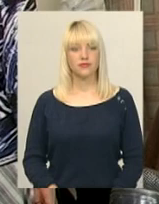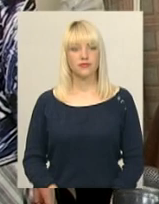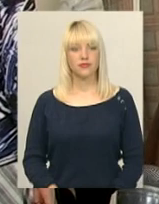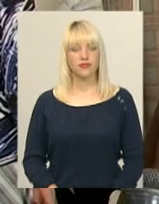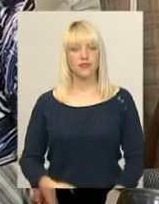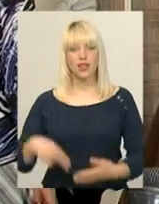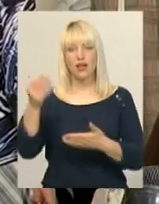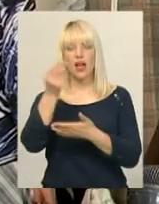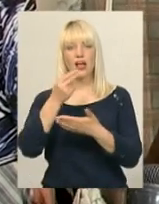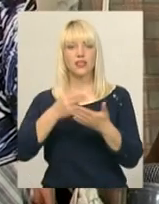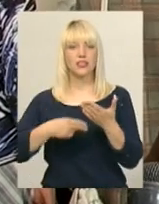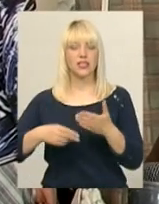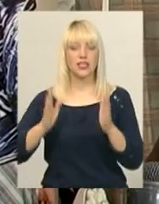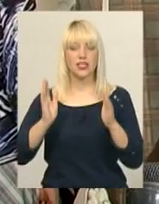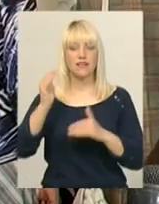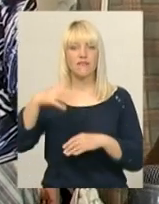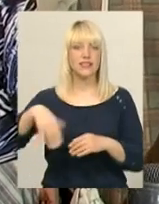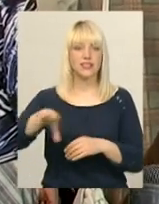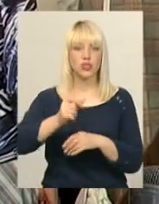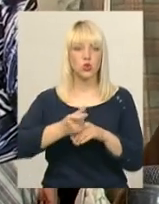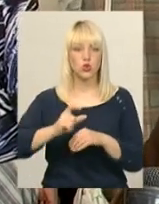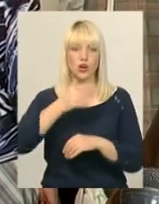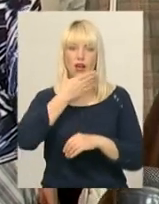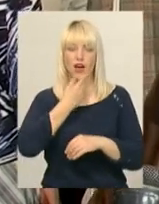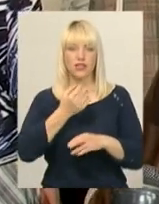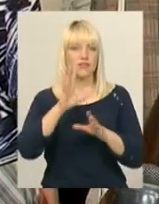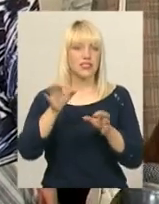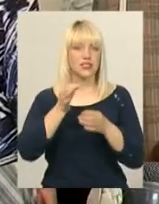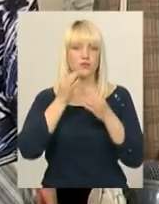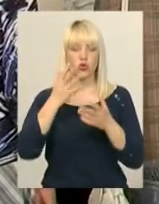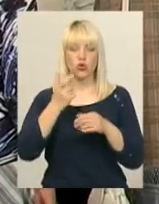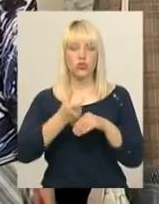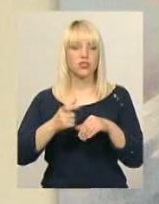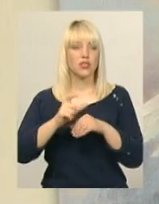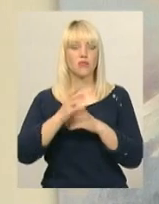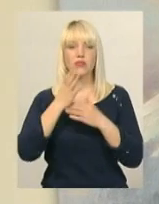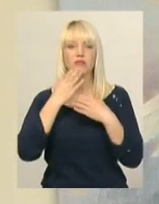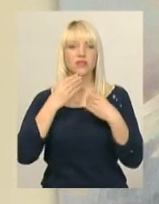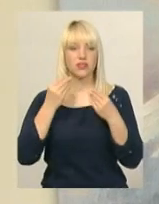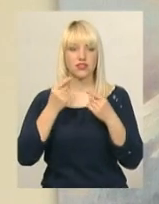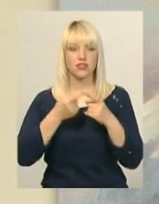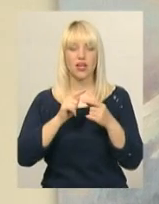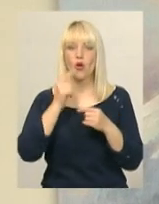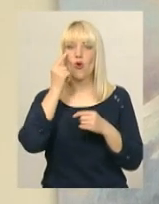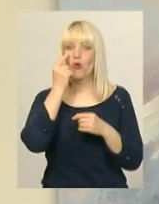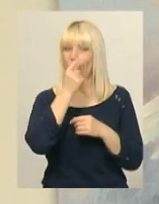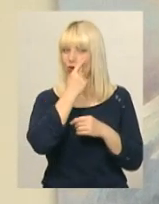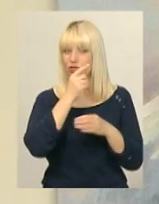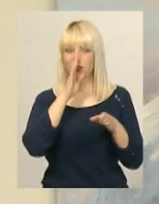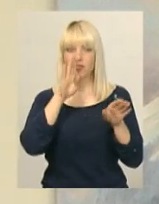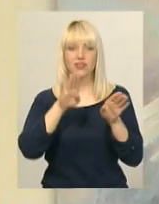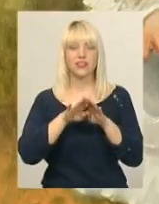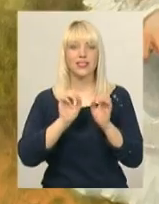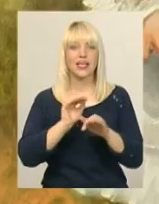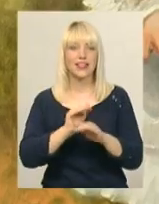Картини всі дуже гарні, картини всі сподобалися, але найкраще, це я дивлюсь на очі, мені здається, що це живі дітки